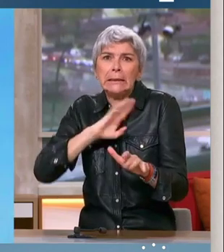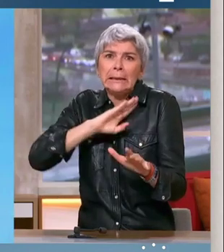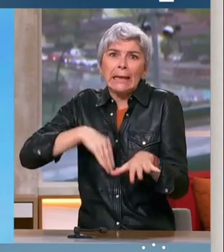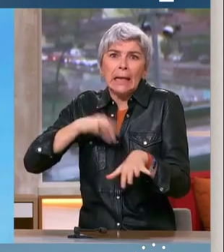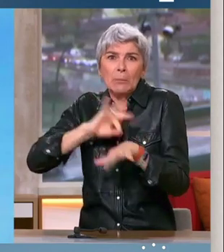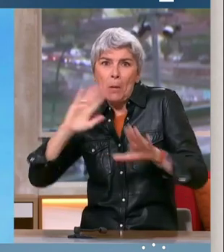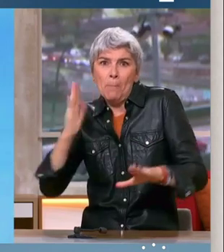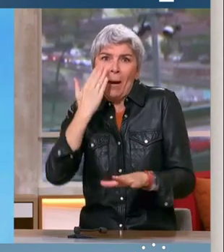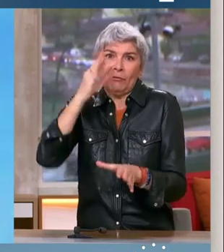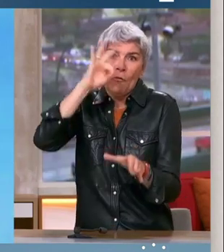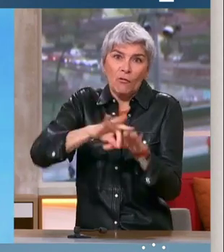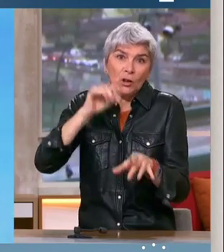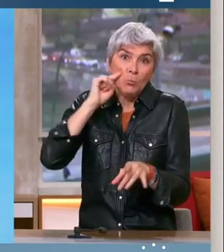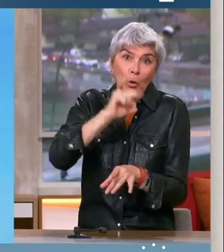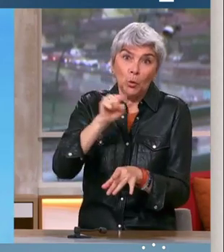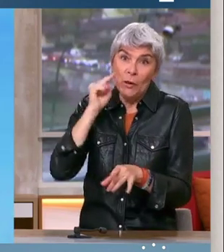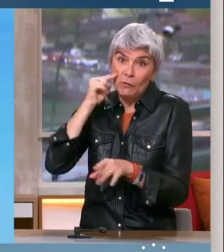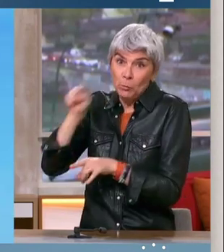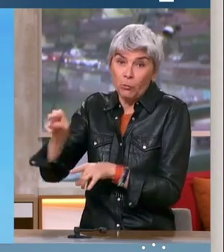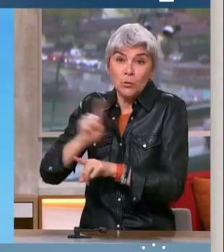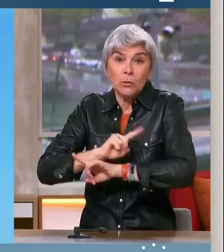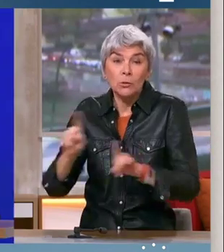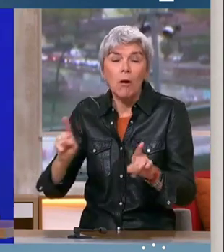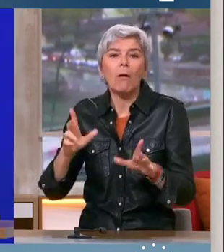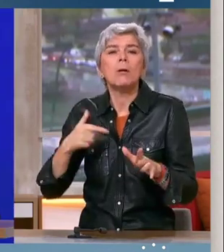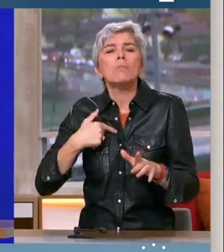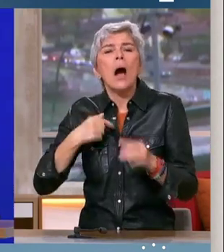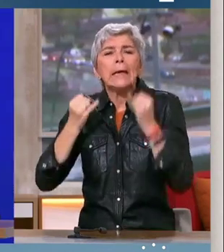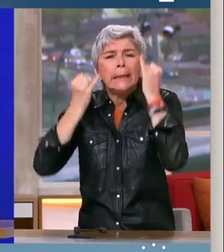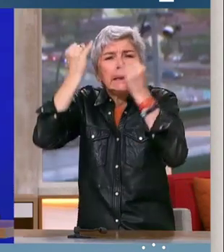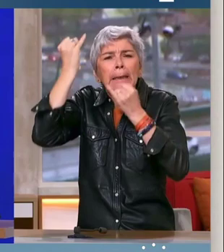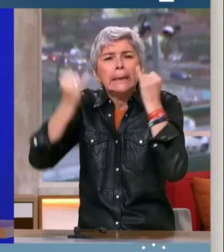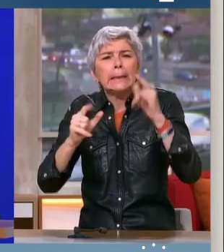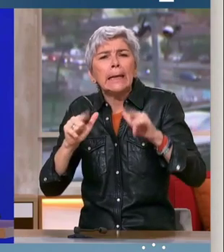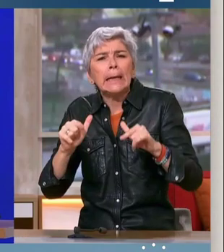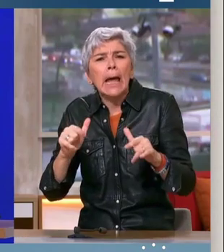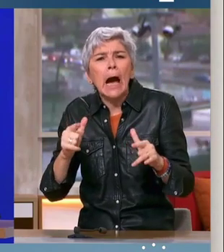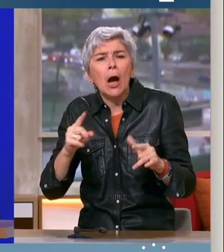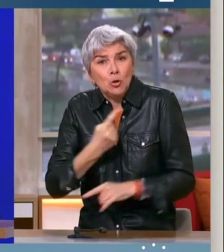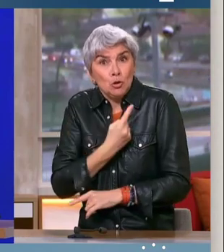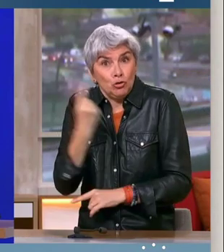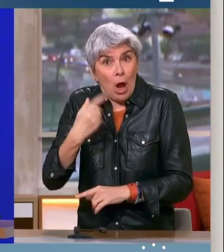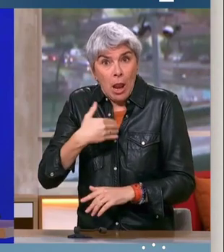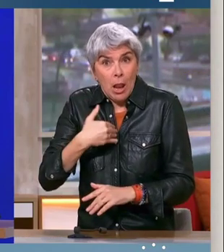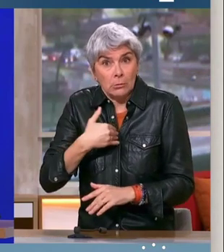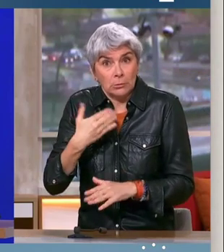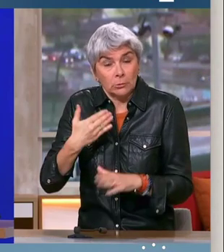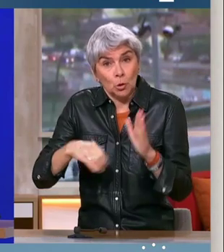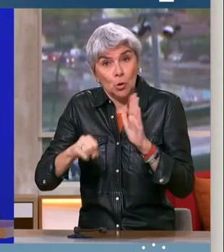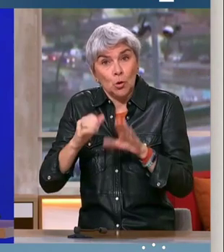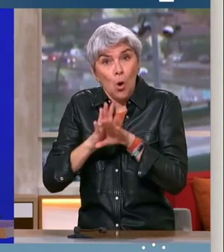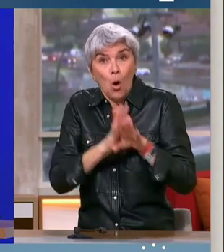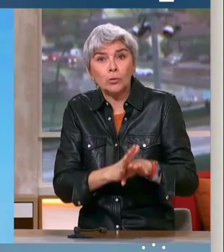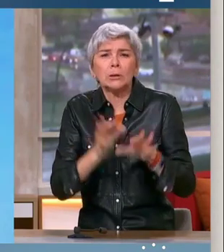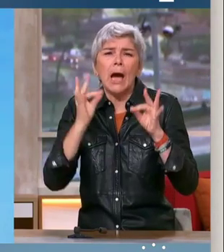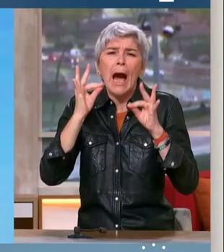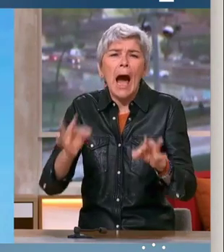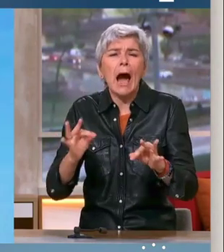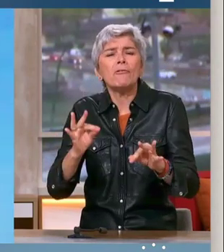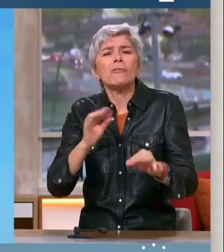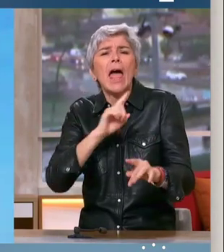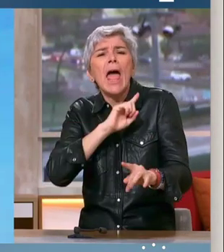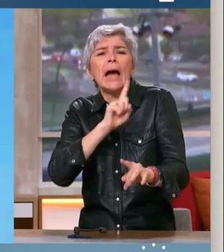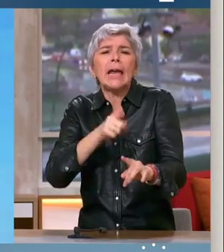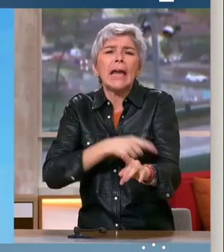'abord, moi j'ai toujours dit dans la campagne qu'avec les idées que je portais et qui étaient uniques à gauche sur le mix énergétique, renouvelable,